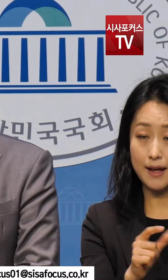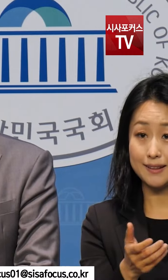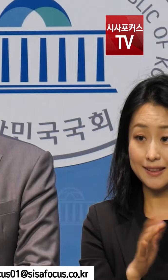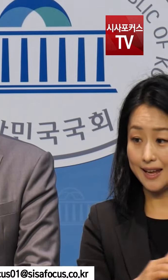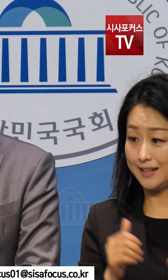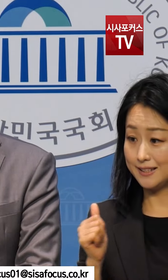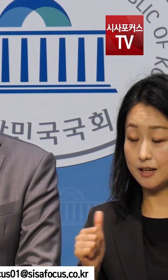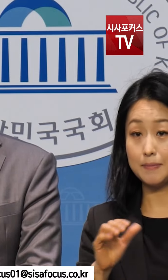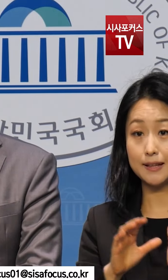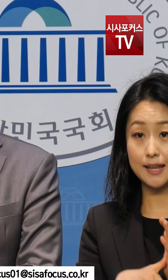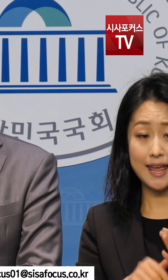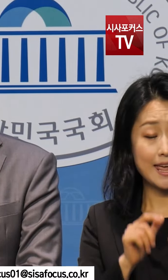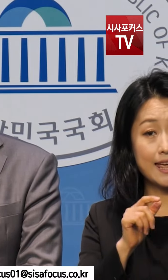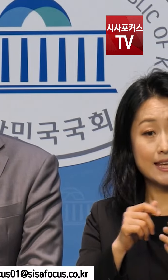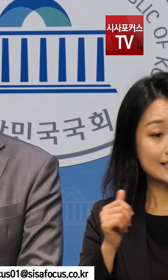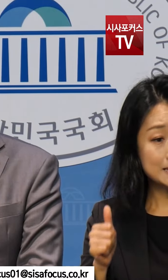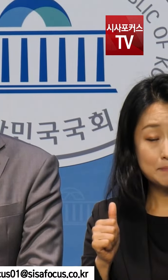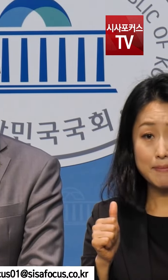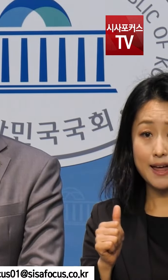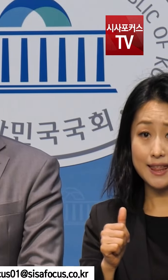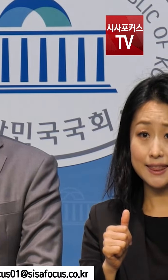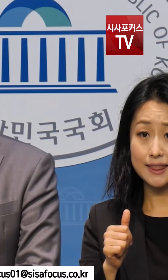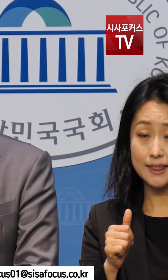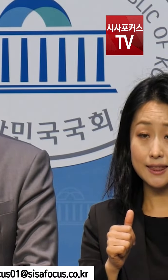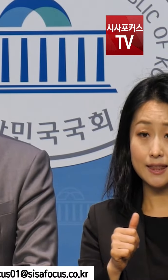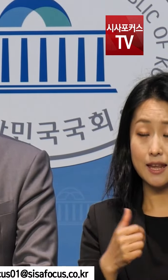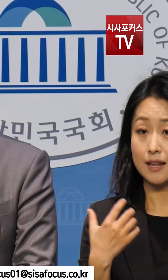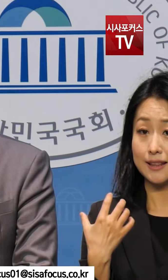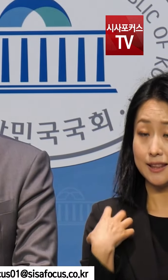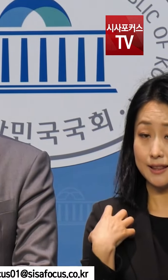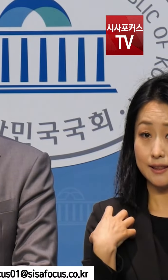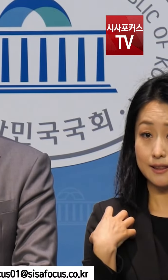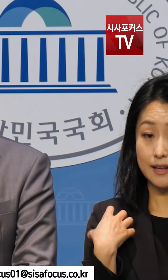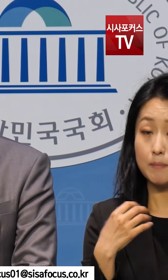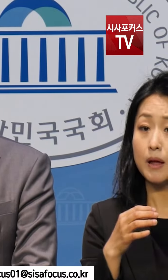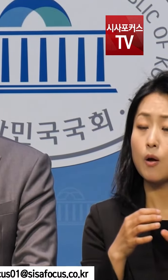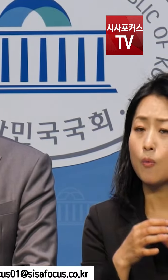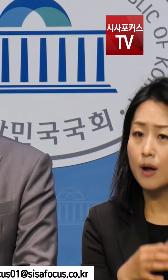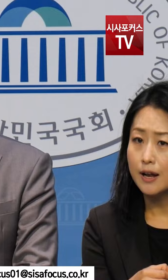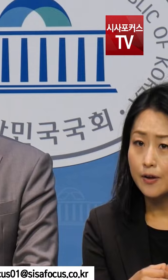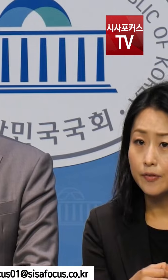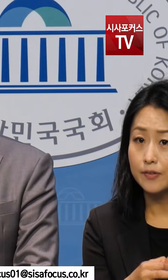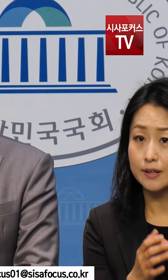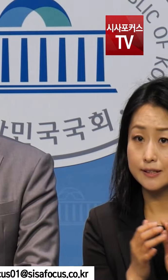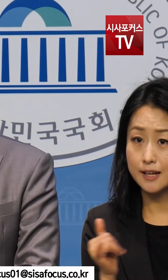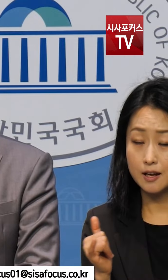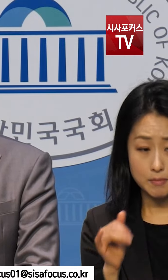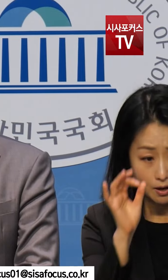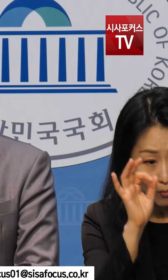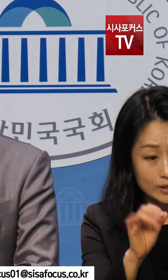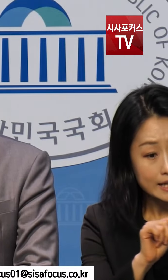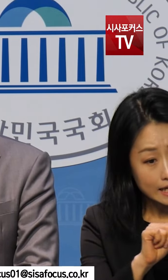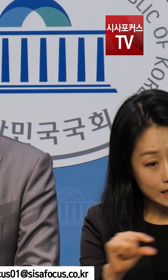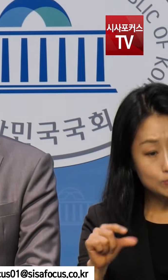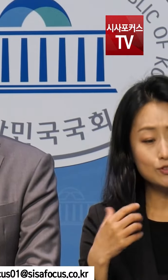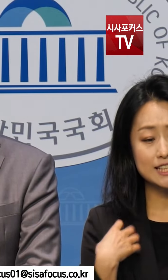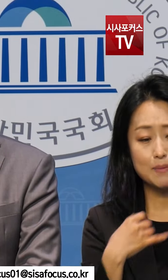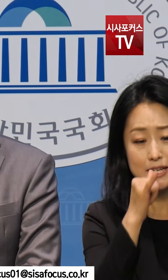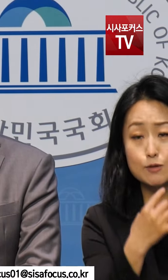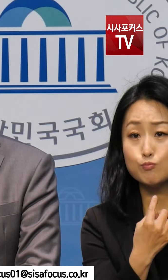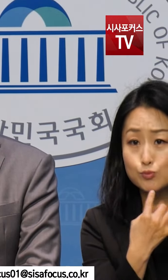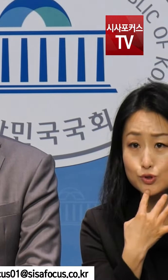않은 관리 책임이 있는 관청 등 일정한 부분에 책임이 있을 가능성이 있다.